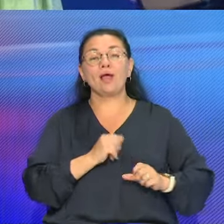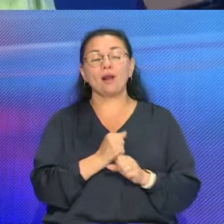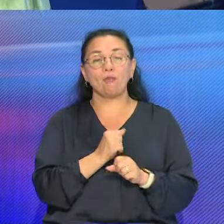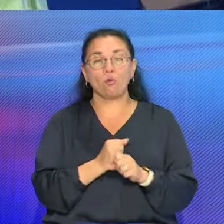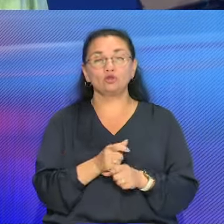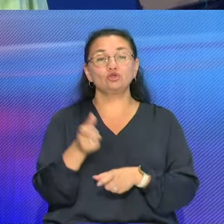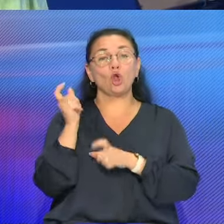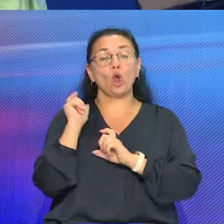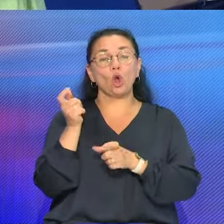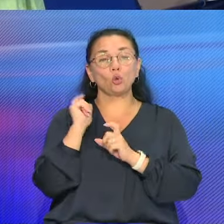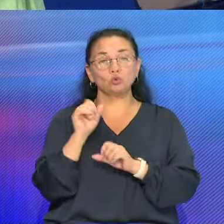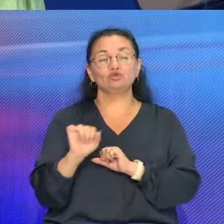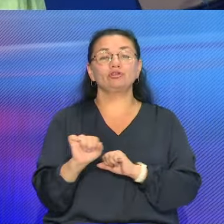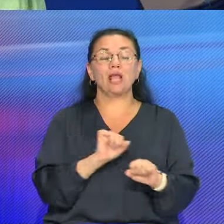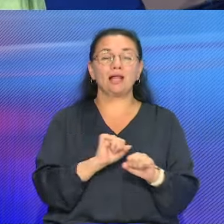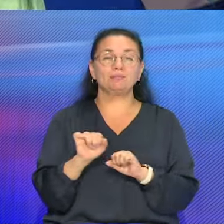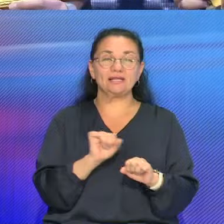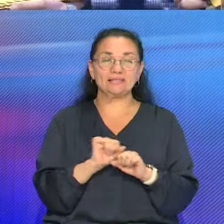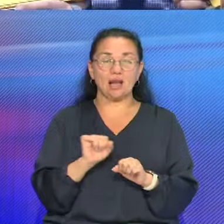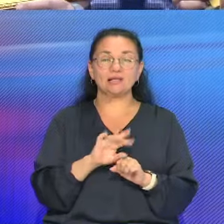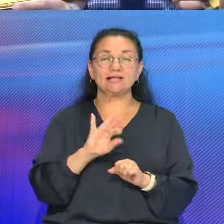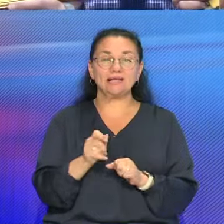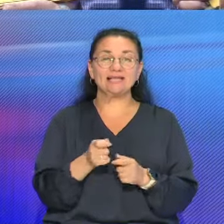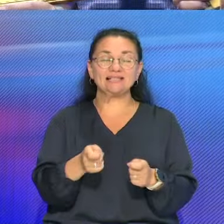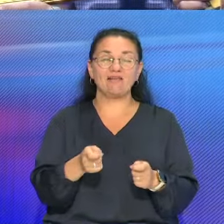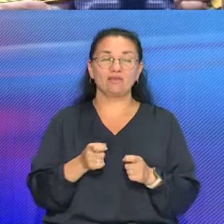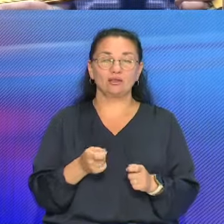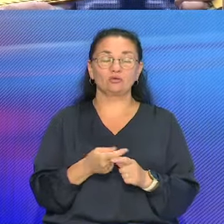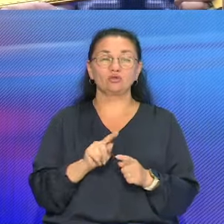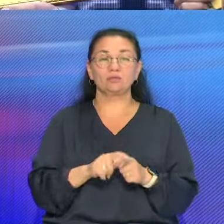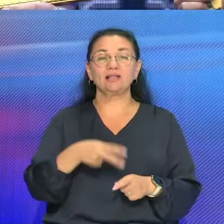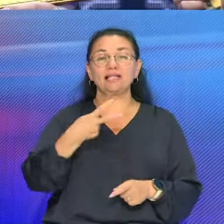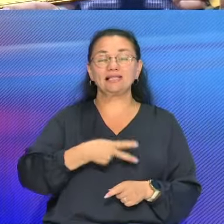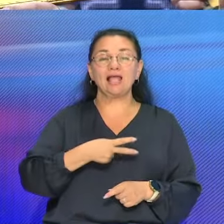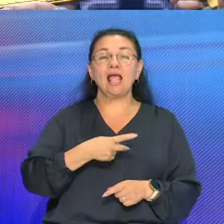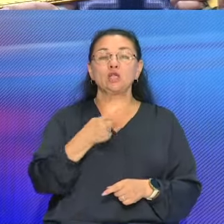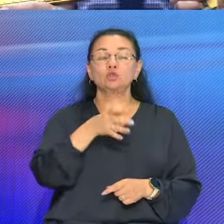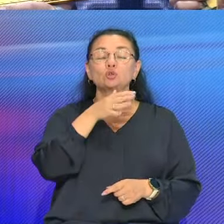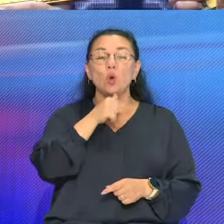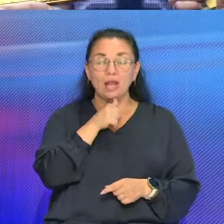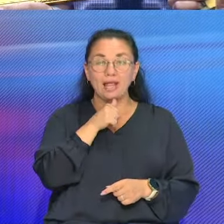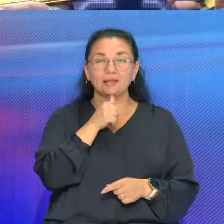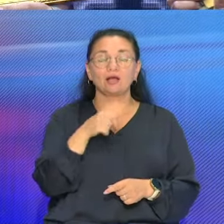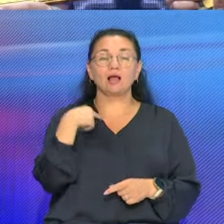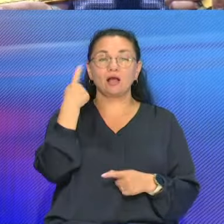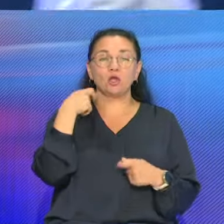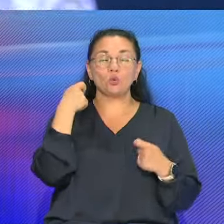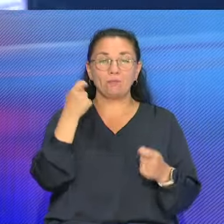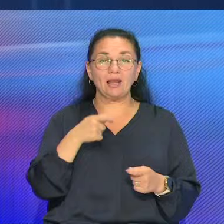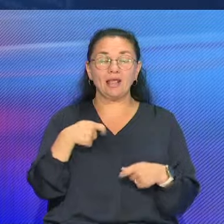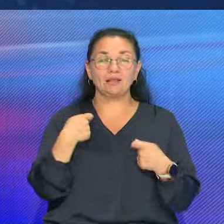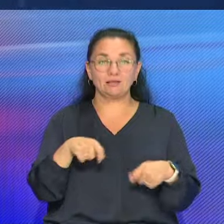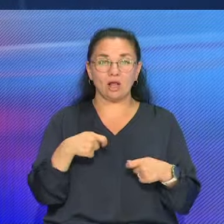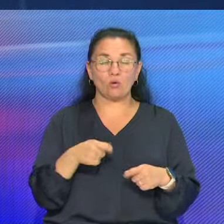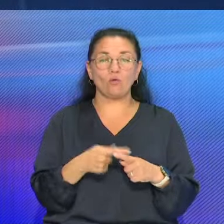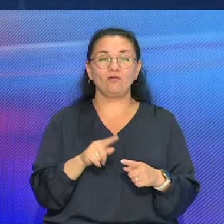администраторы и загадчики. Сред у Знагородженных 35 юбилейным медалем 100 год органам гандлю Беларуси и 5 знакам